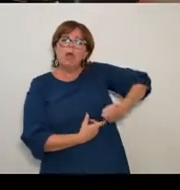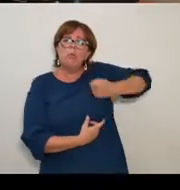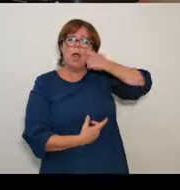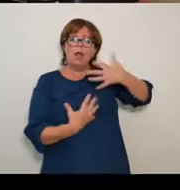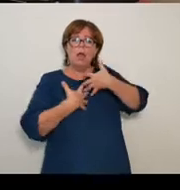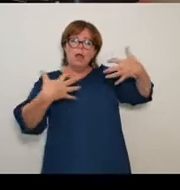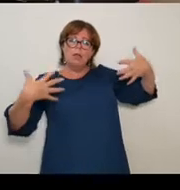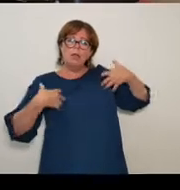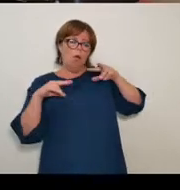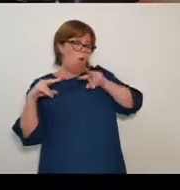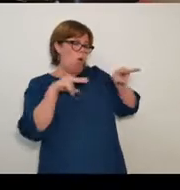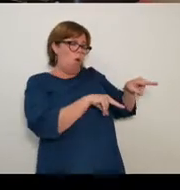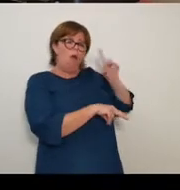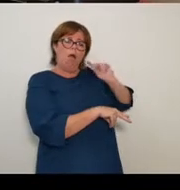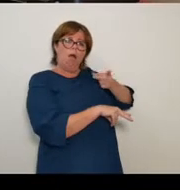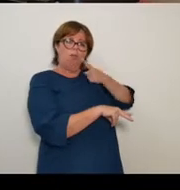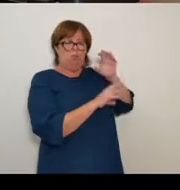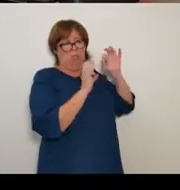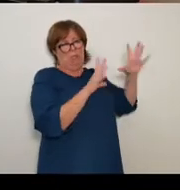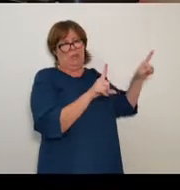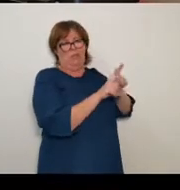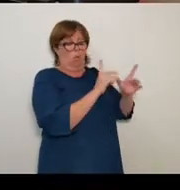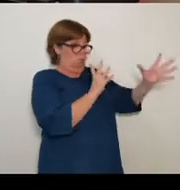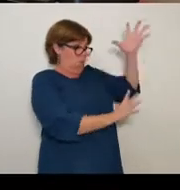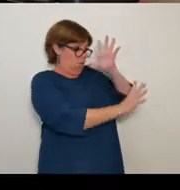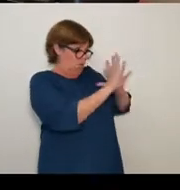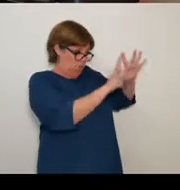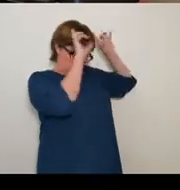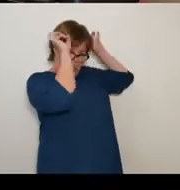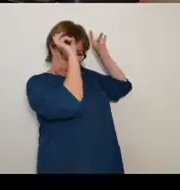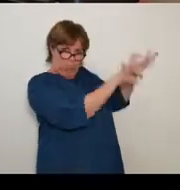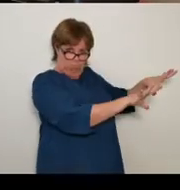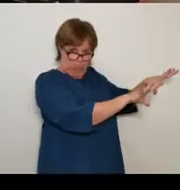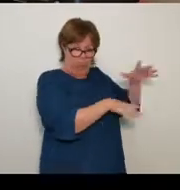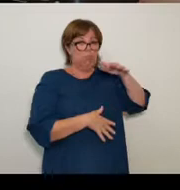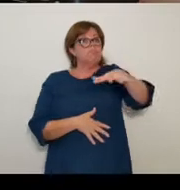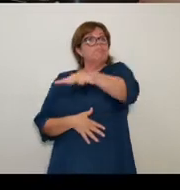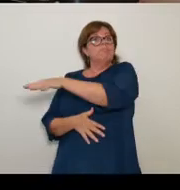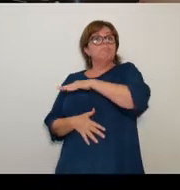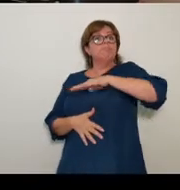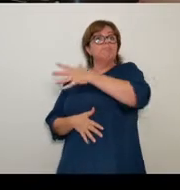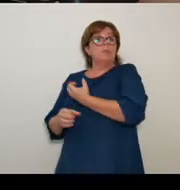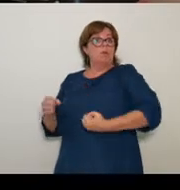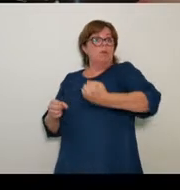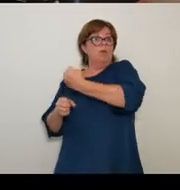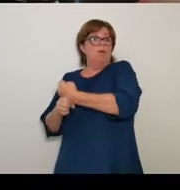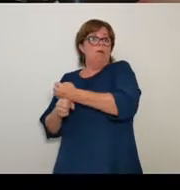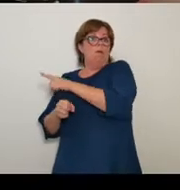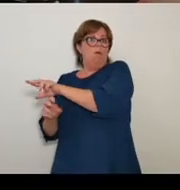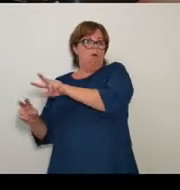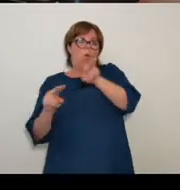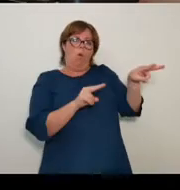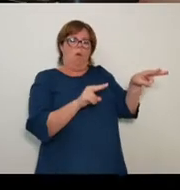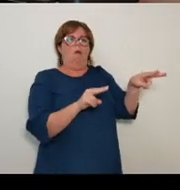scientistes qui nous font dénier si aisément la richesse de ces modalités langagières.